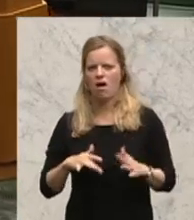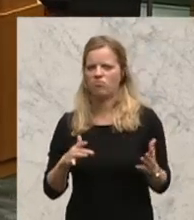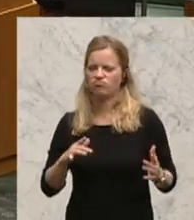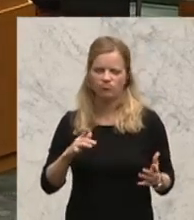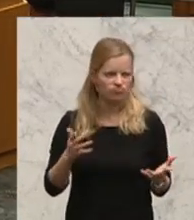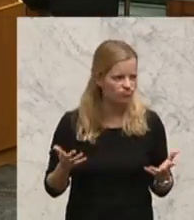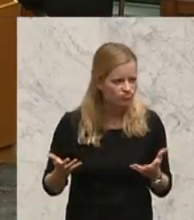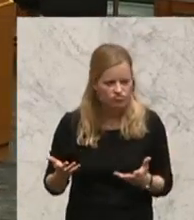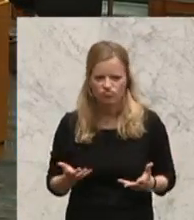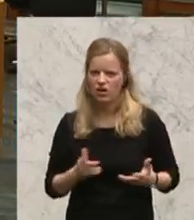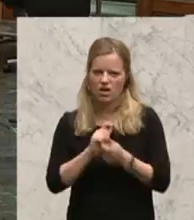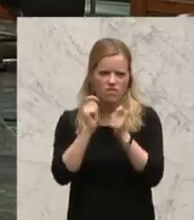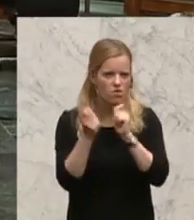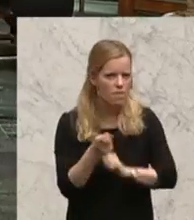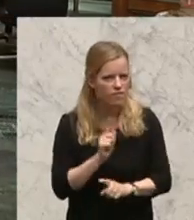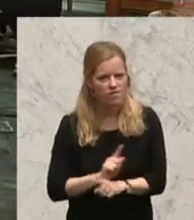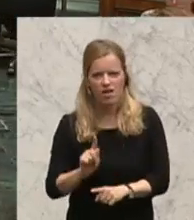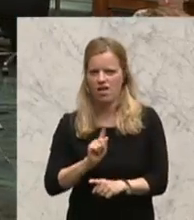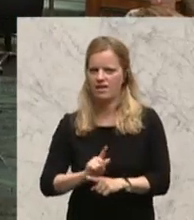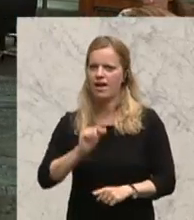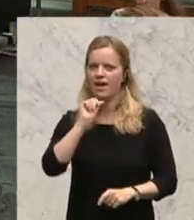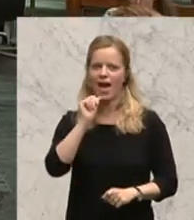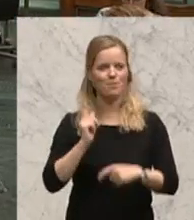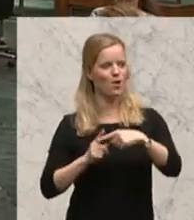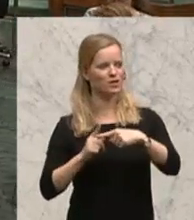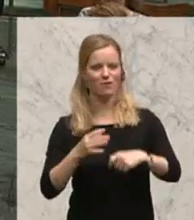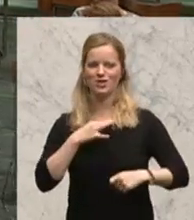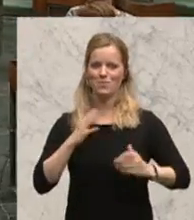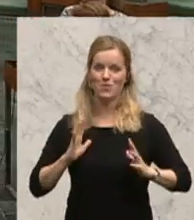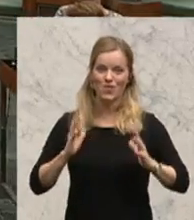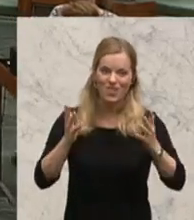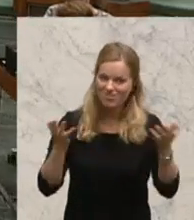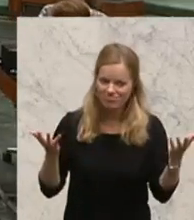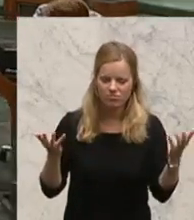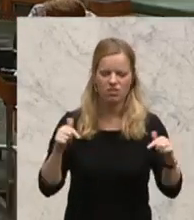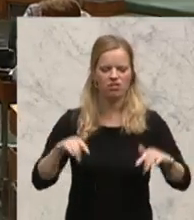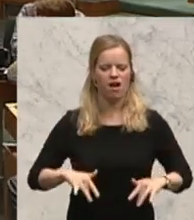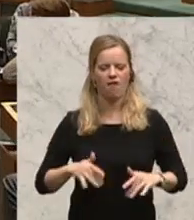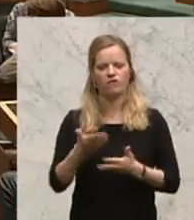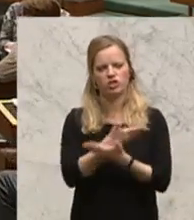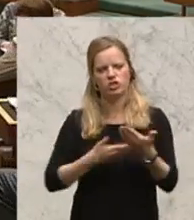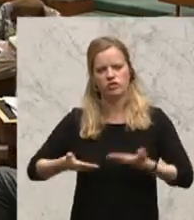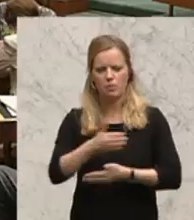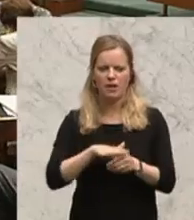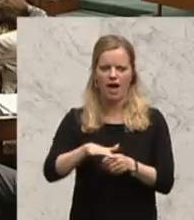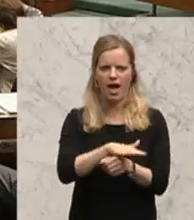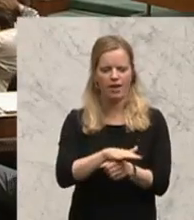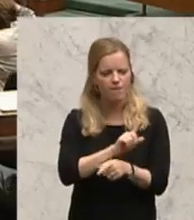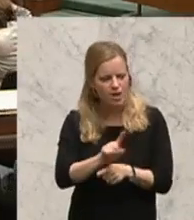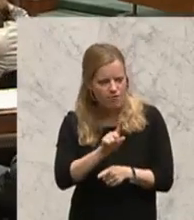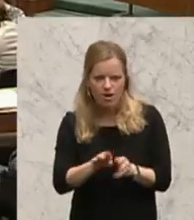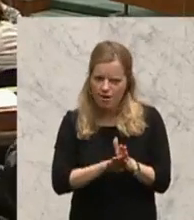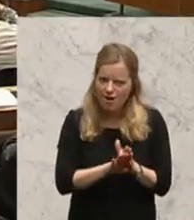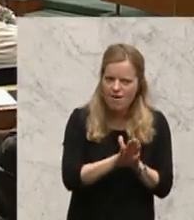Reformen fehlen. Das hat was zu tun natürlich mit den fehlenden Karrierepfaden im wissenschaftlichen Bereich, Herr Minister. Da sind wir nicht gut unterwegs. Ich letzte Woche